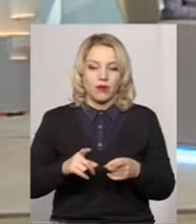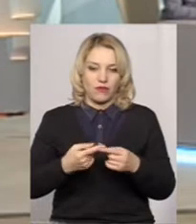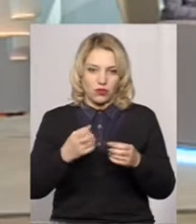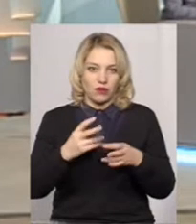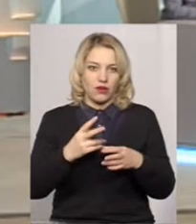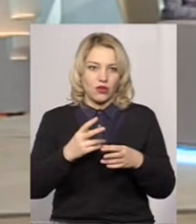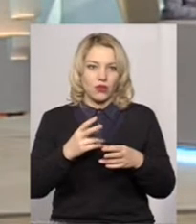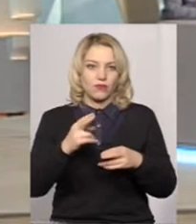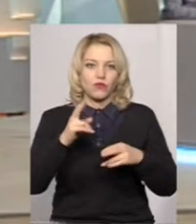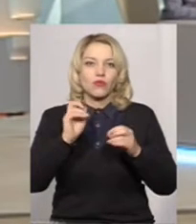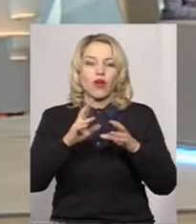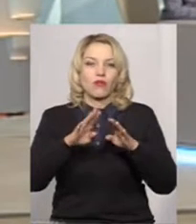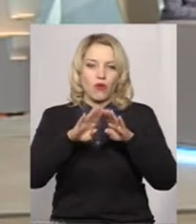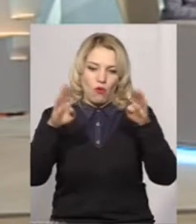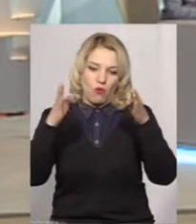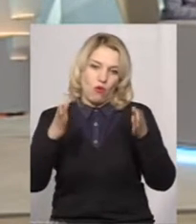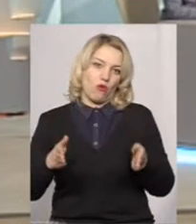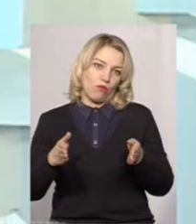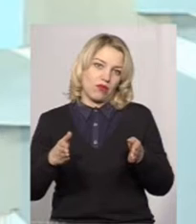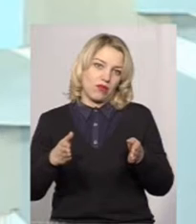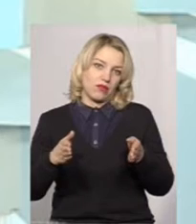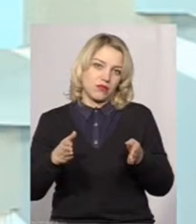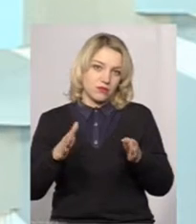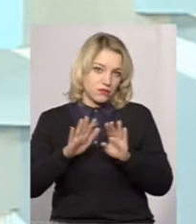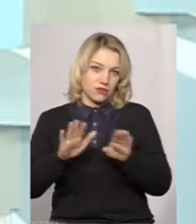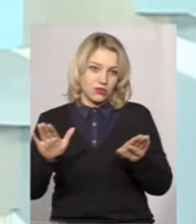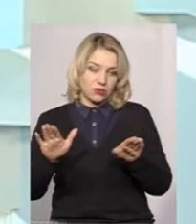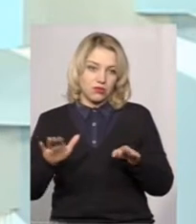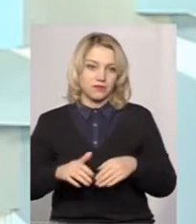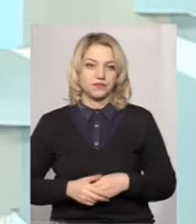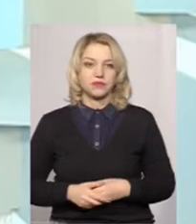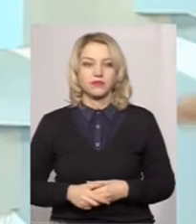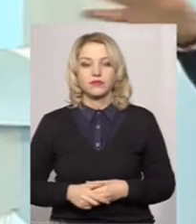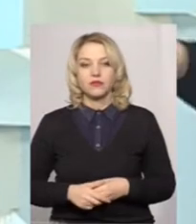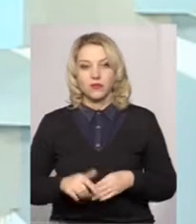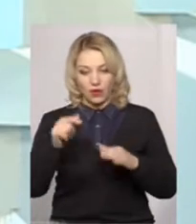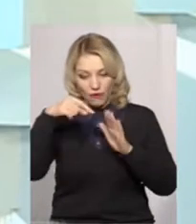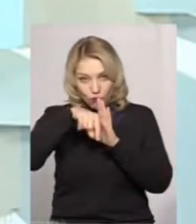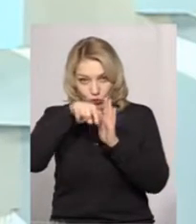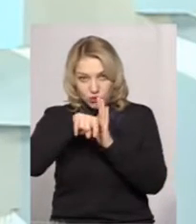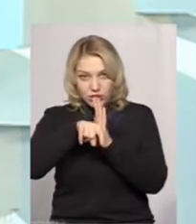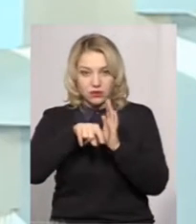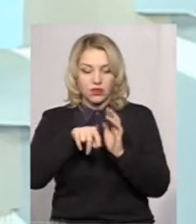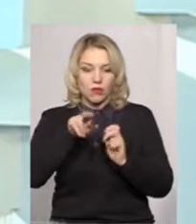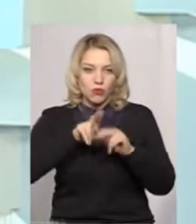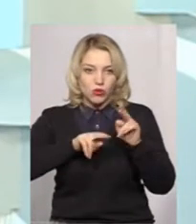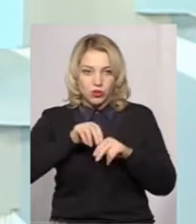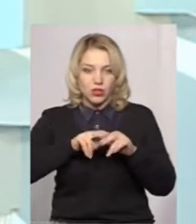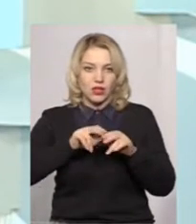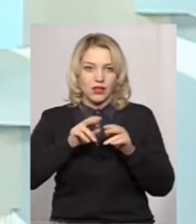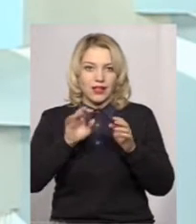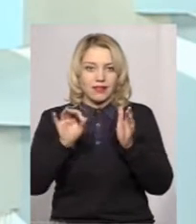споруда, тобто коробочка над скважиною, так що простіше, в ній вбудована електроника,